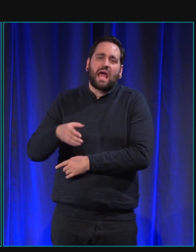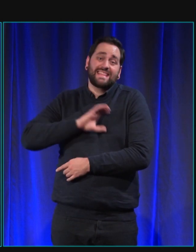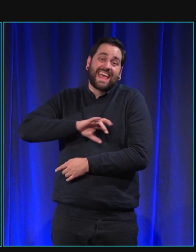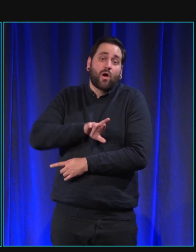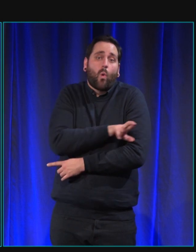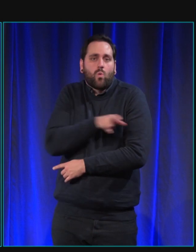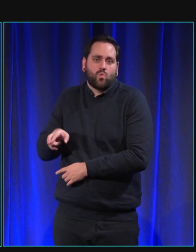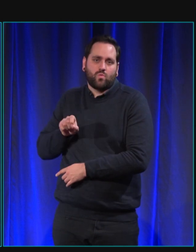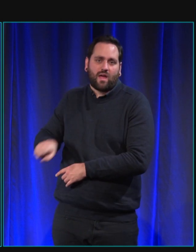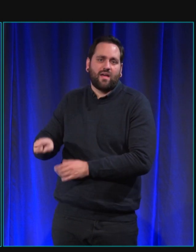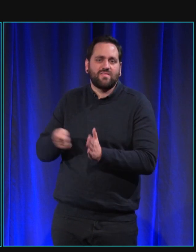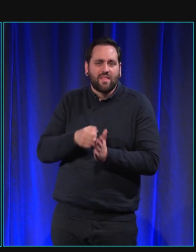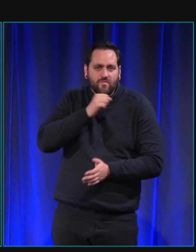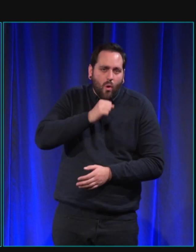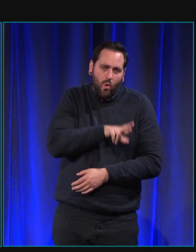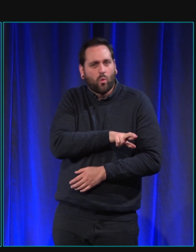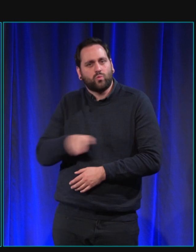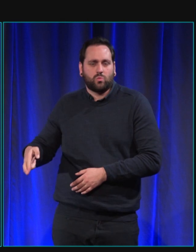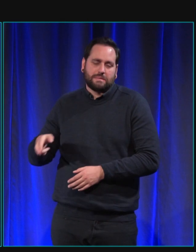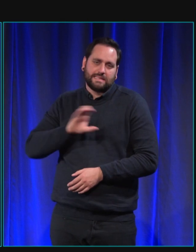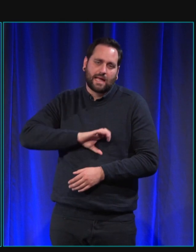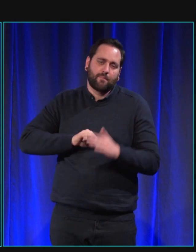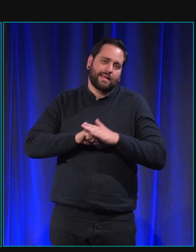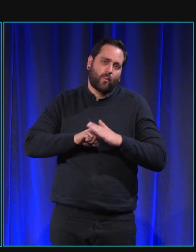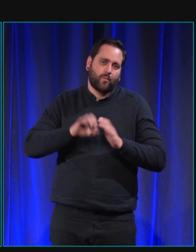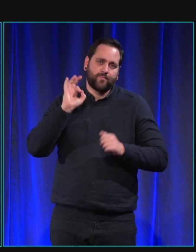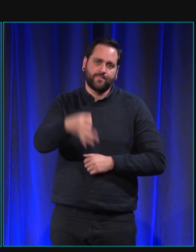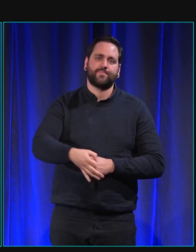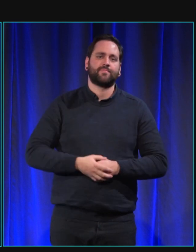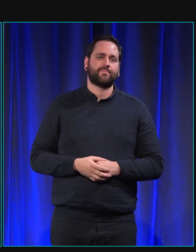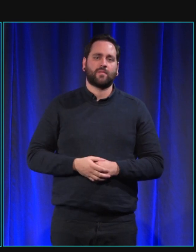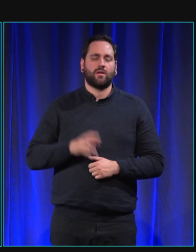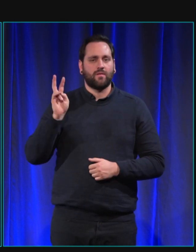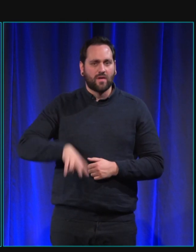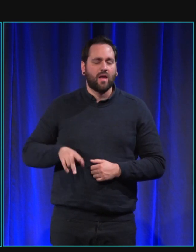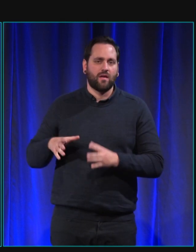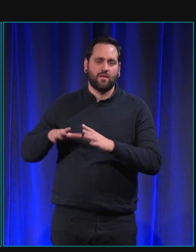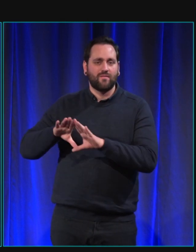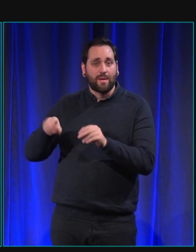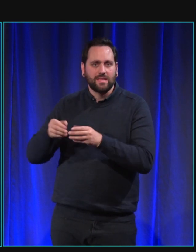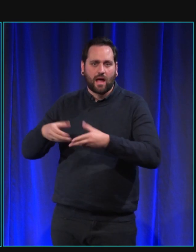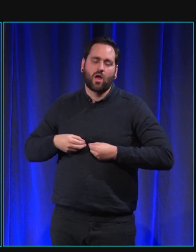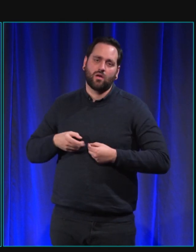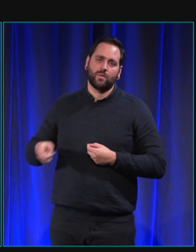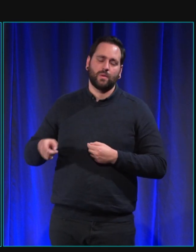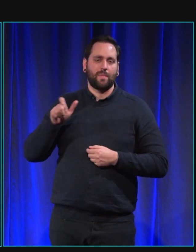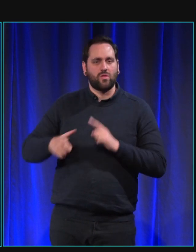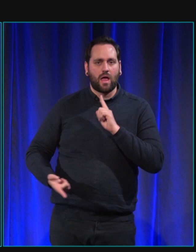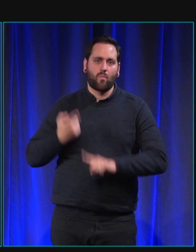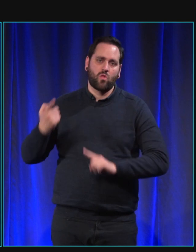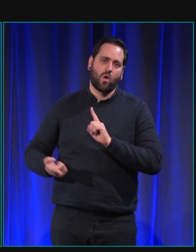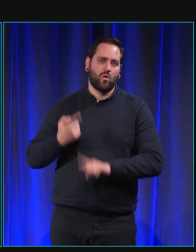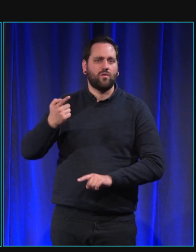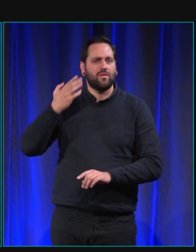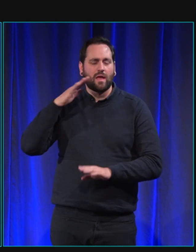'accueil c'est vrai que ce sont des personnes qui sont très très importantes dans la pré